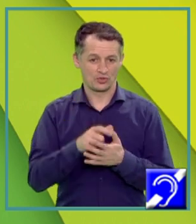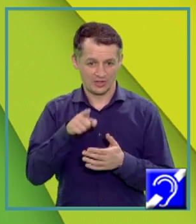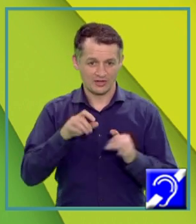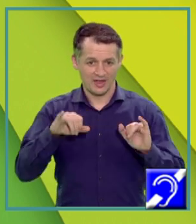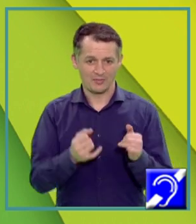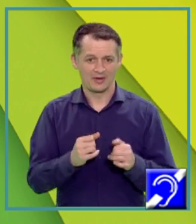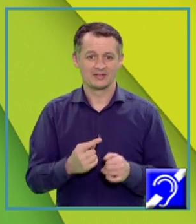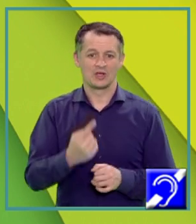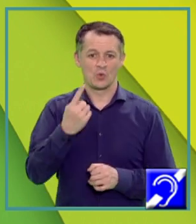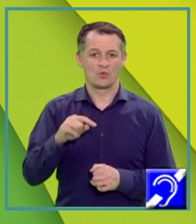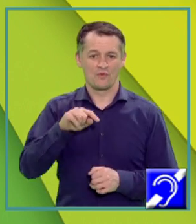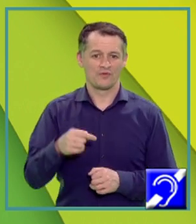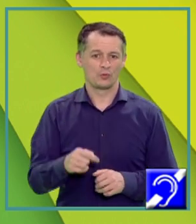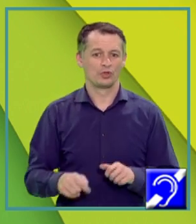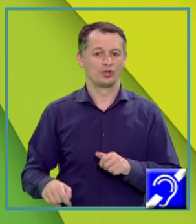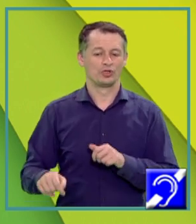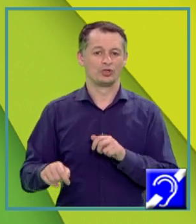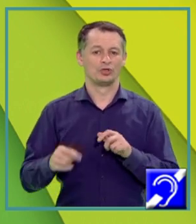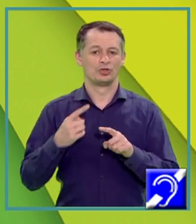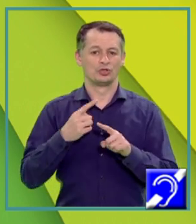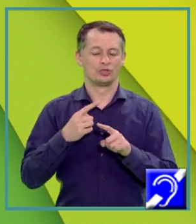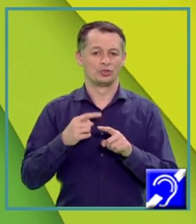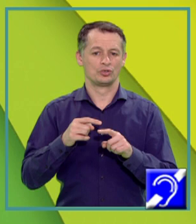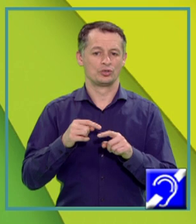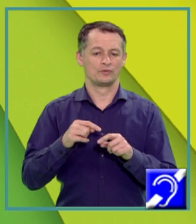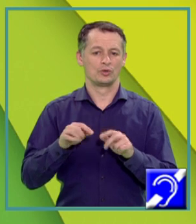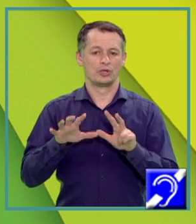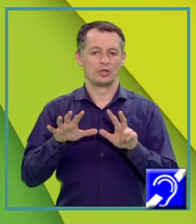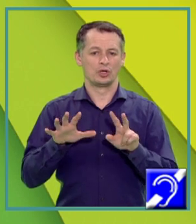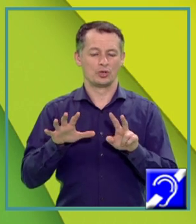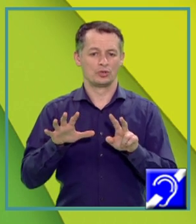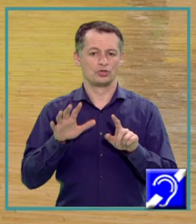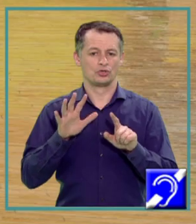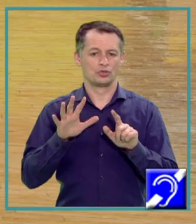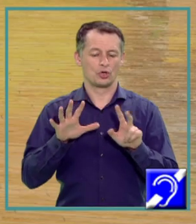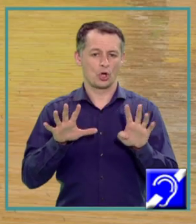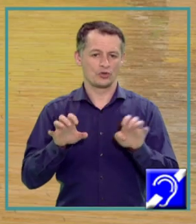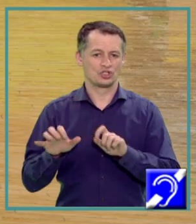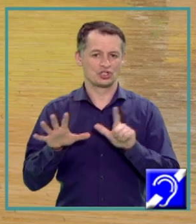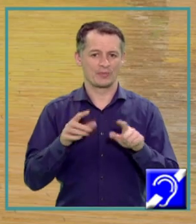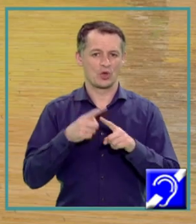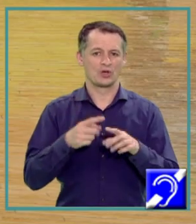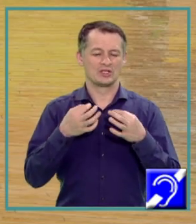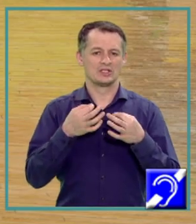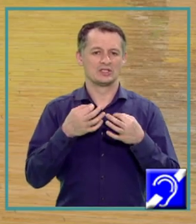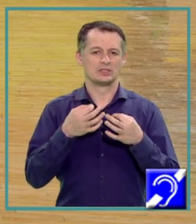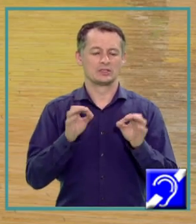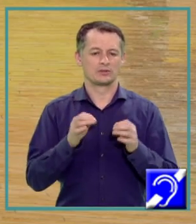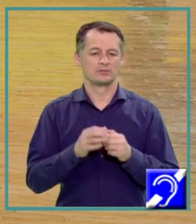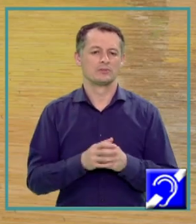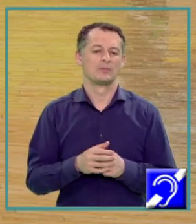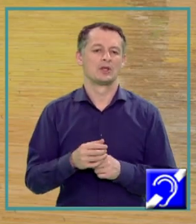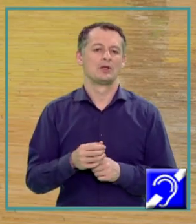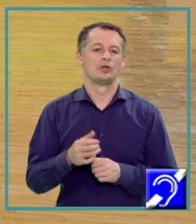Este 1,7 ori 10 la minus 19 juli Sub punctul C al